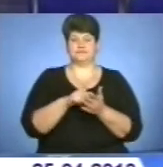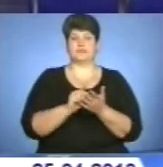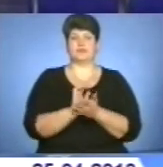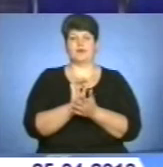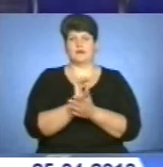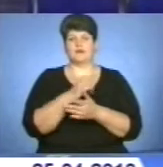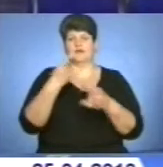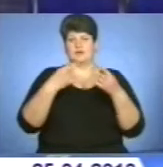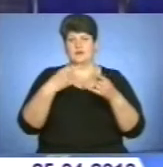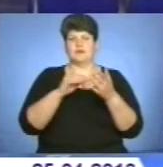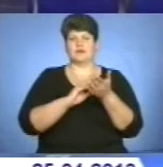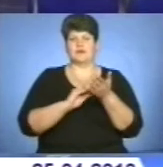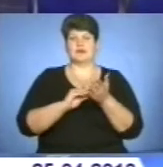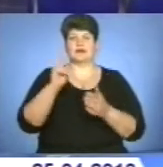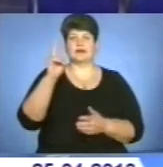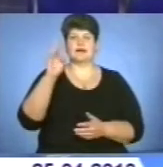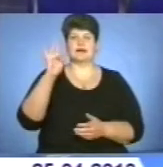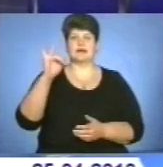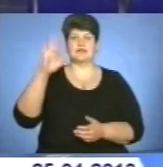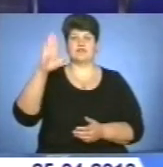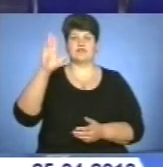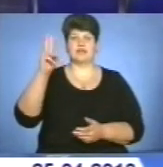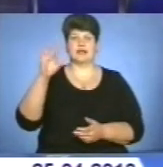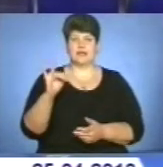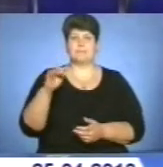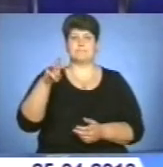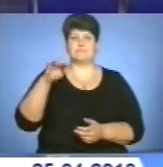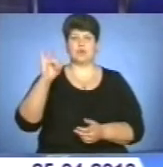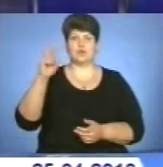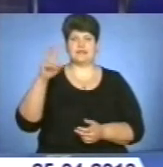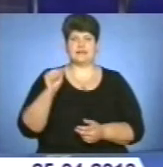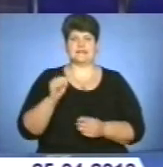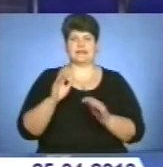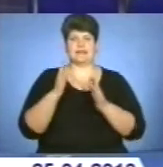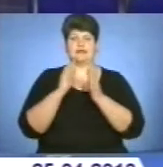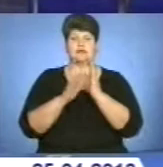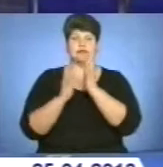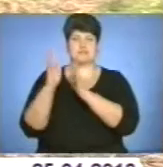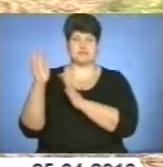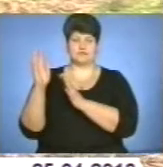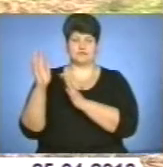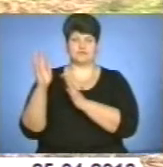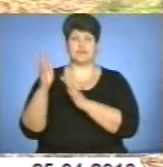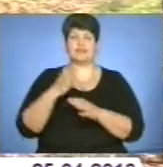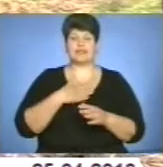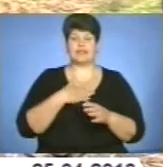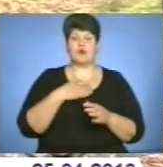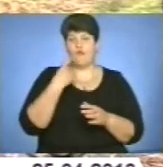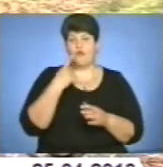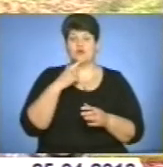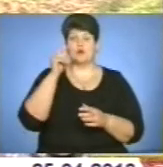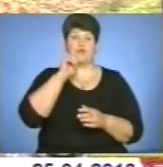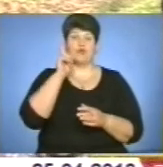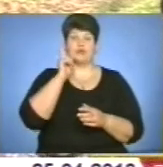території урочища Кривки Миколонецького лісництва. Долучилися до роботи і наші кореспонденти. Кажуть, щоб молоде дерево